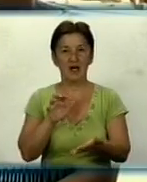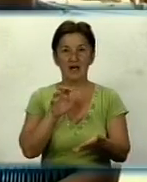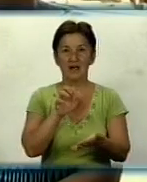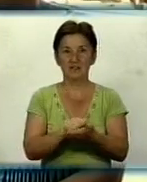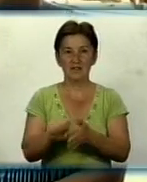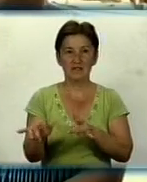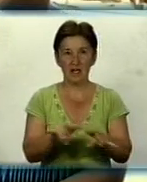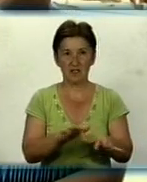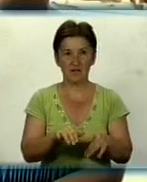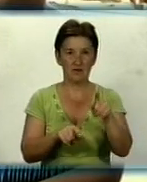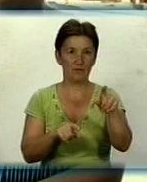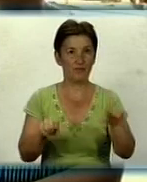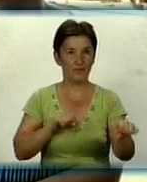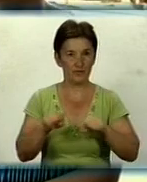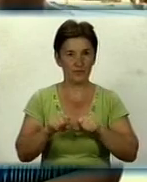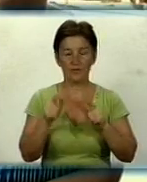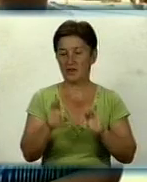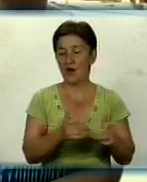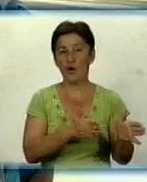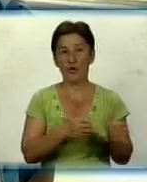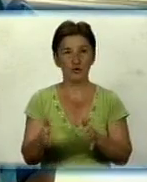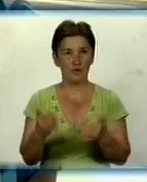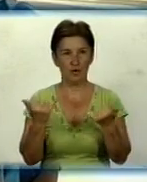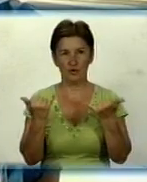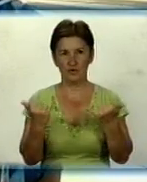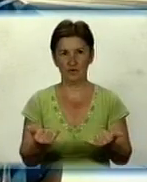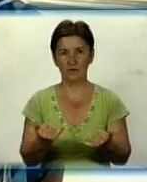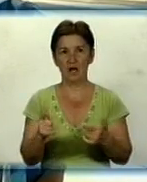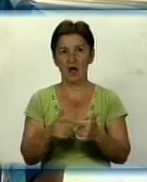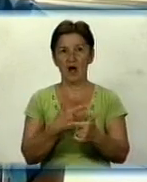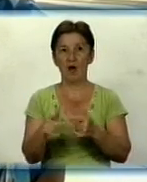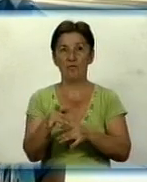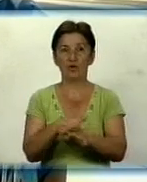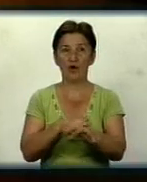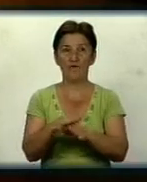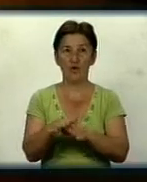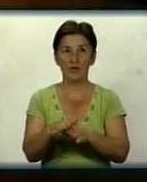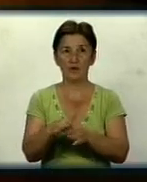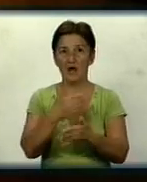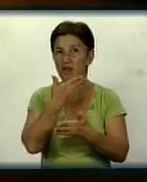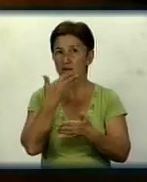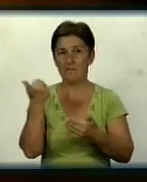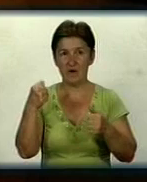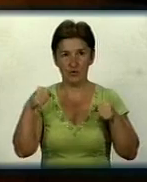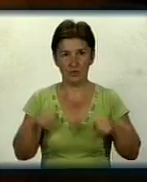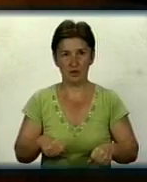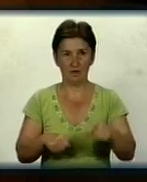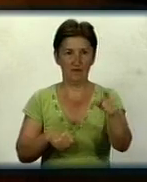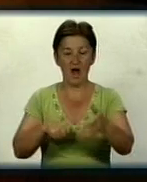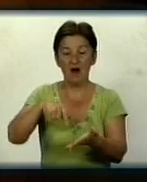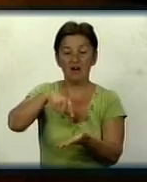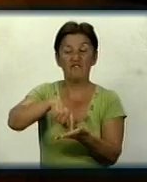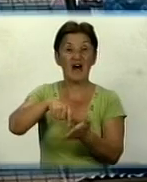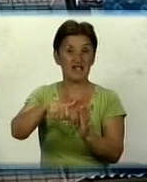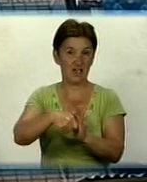Керівництво ЖКО запевняє, до роботи готові приступити хоч сьогодні, але проводити будь-які роботи не мають права. Квартира опечатана і